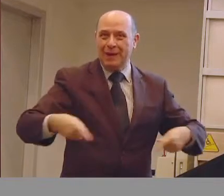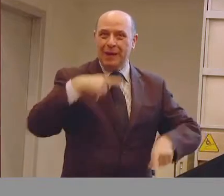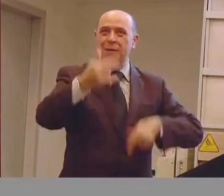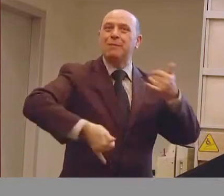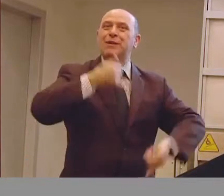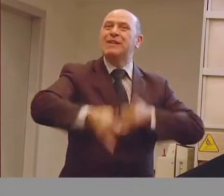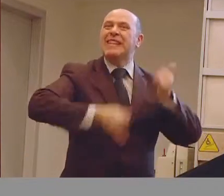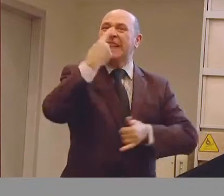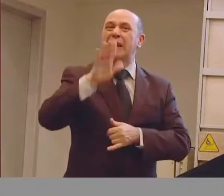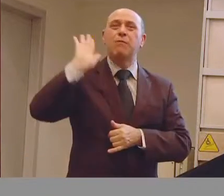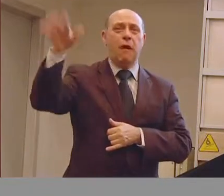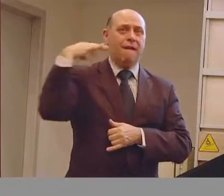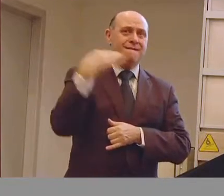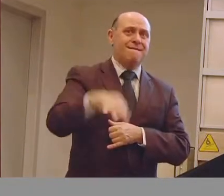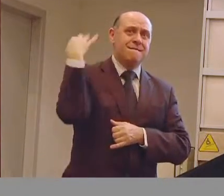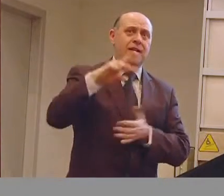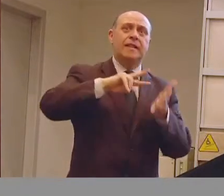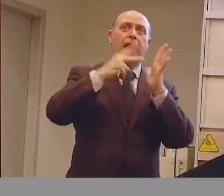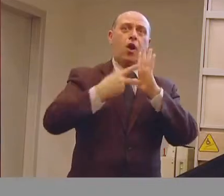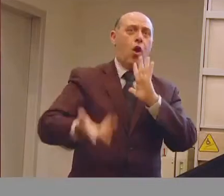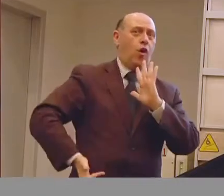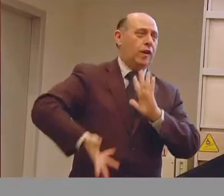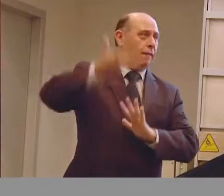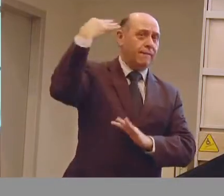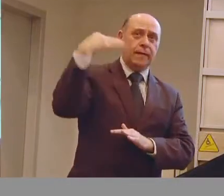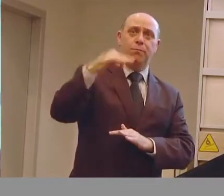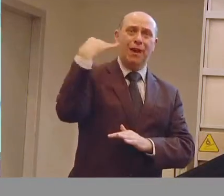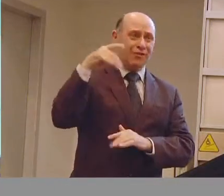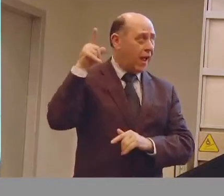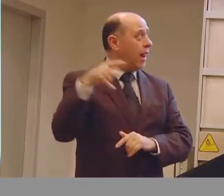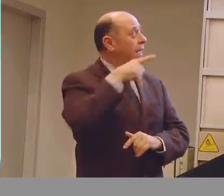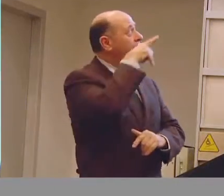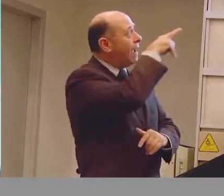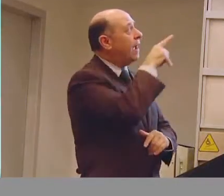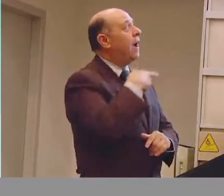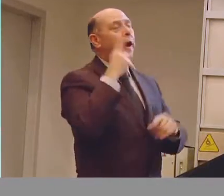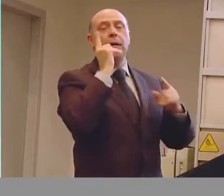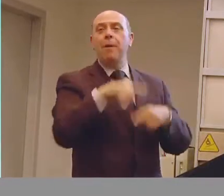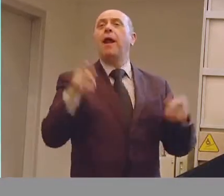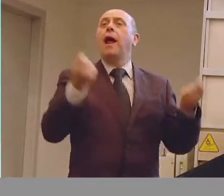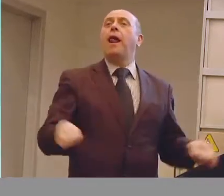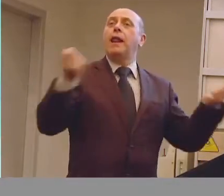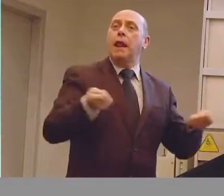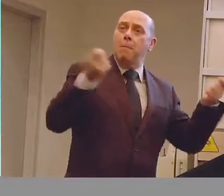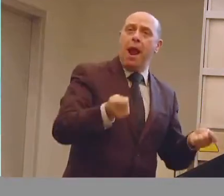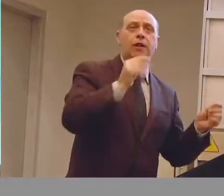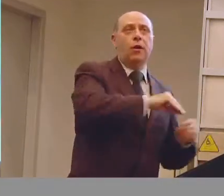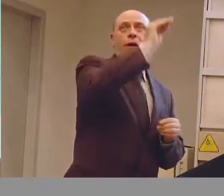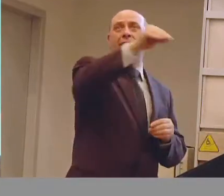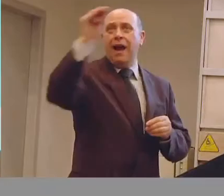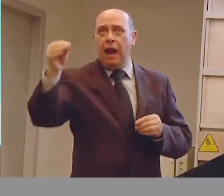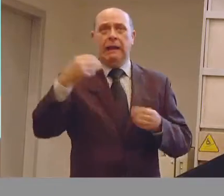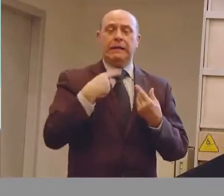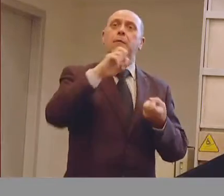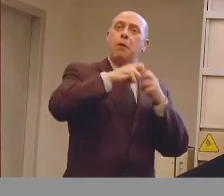di altissima tecnologia e chiaramente poi per quanto riguarda gli allenamenti, rispostamente per gli allenamenti c'è il problema